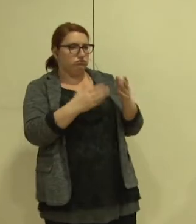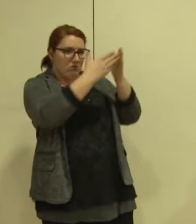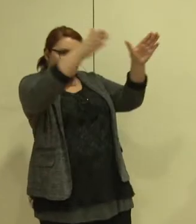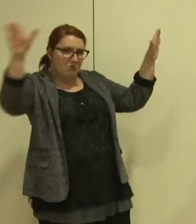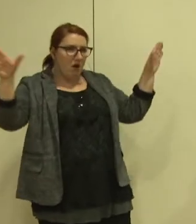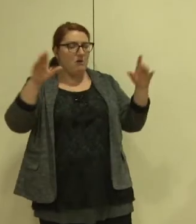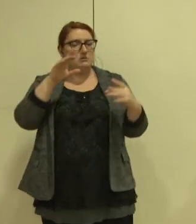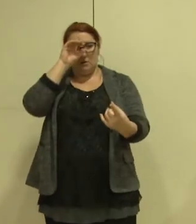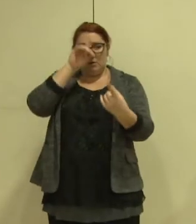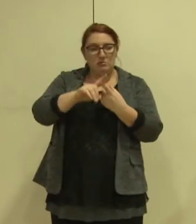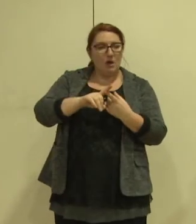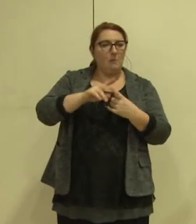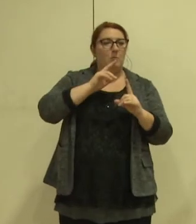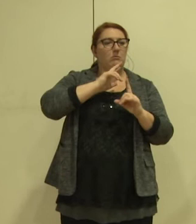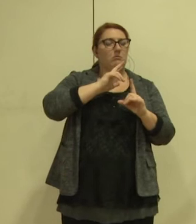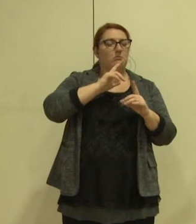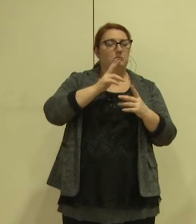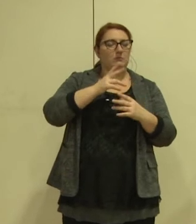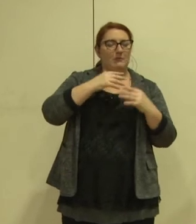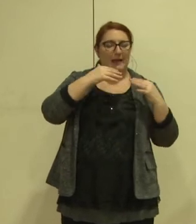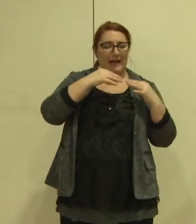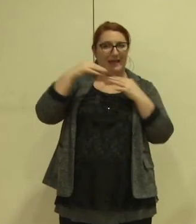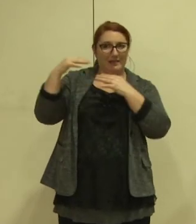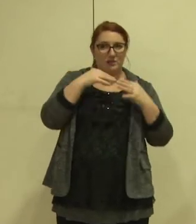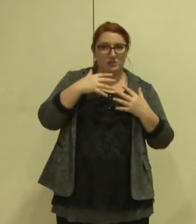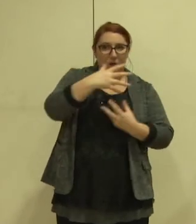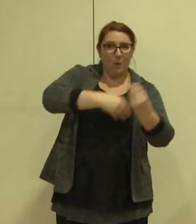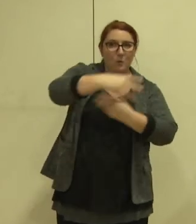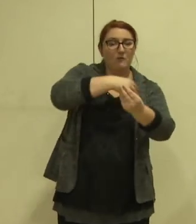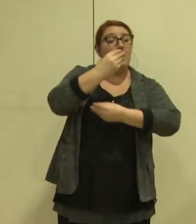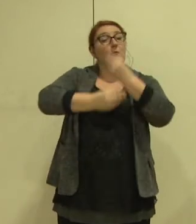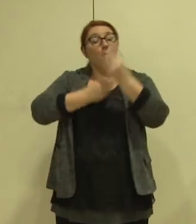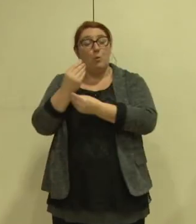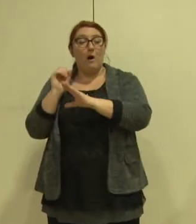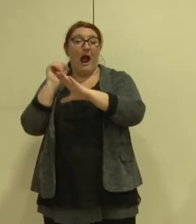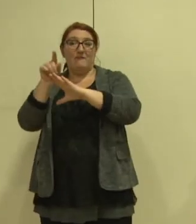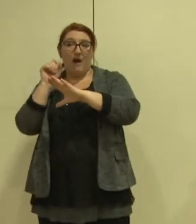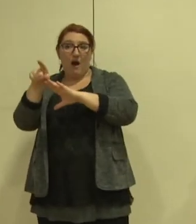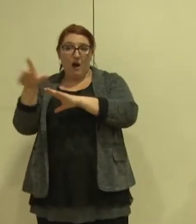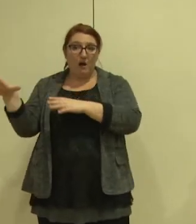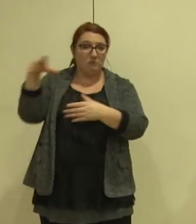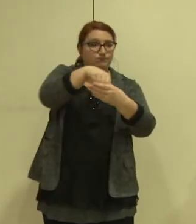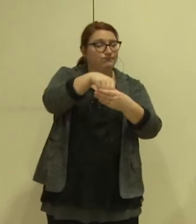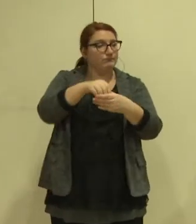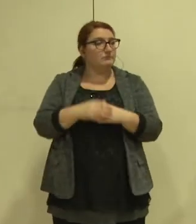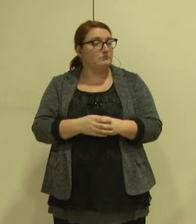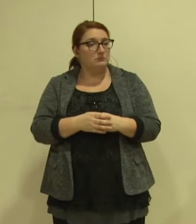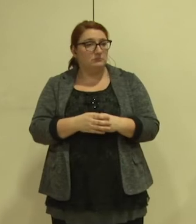renouvelable ou, cette fois-ci, dans l'entrée de la commune d'Alvare. Y a-t-il des interventions sur cette délibération